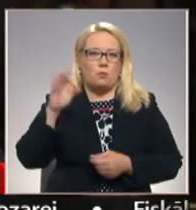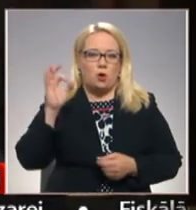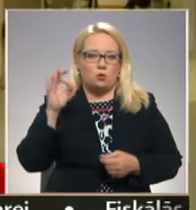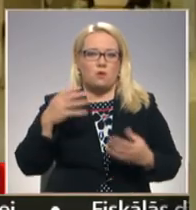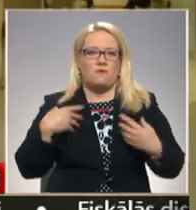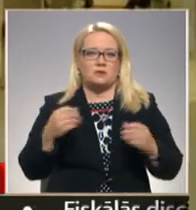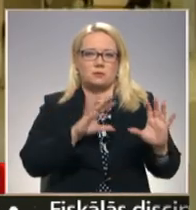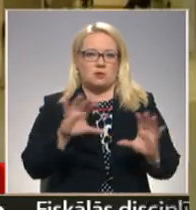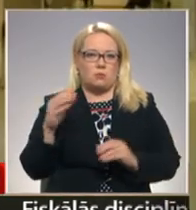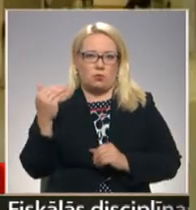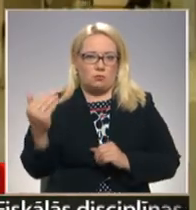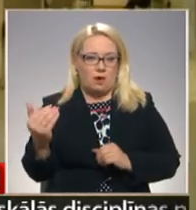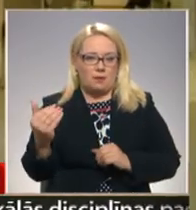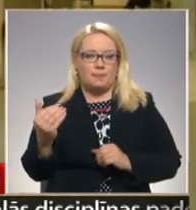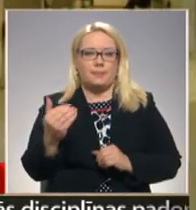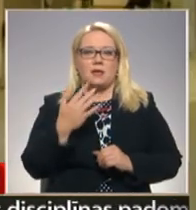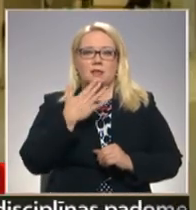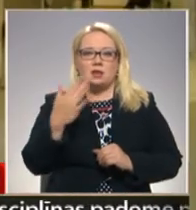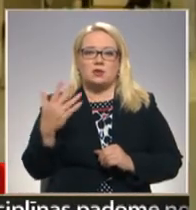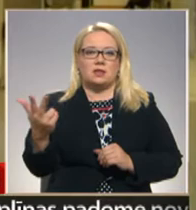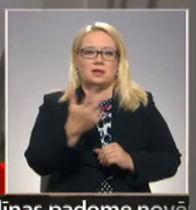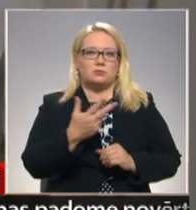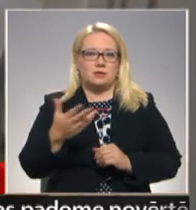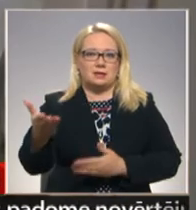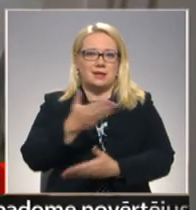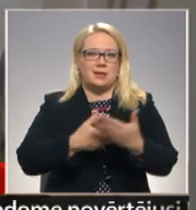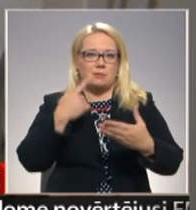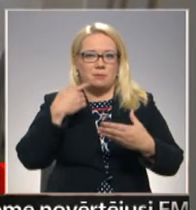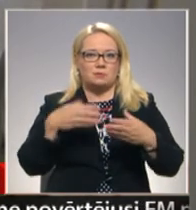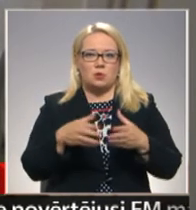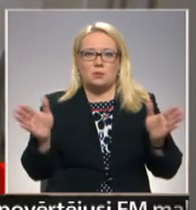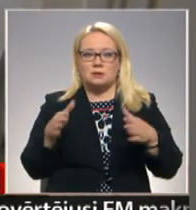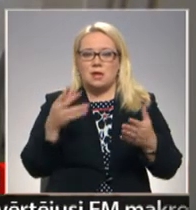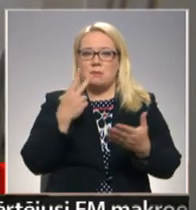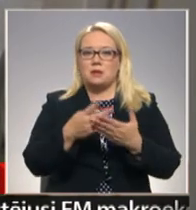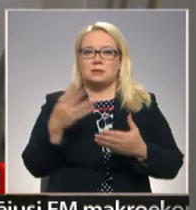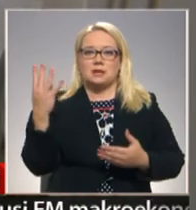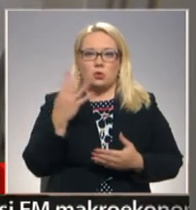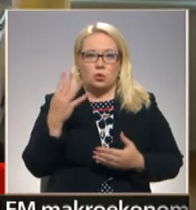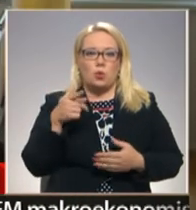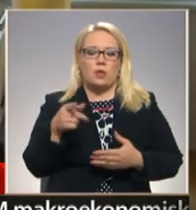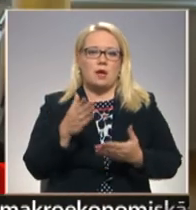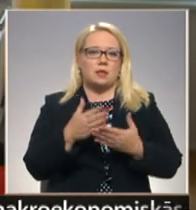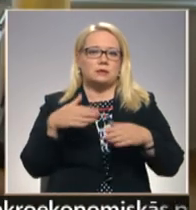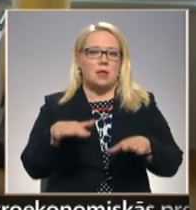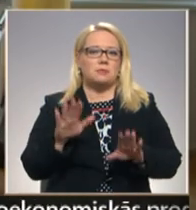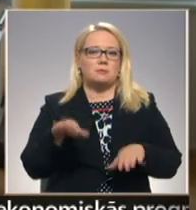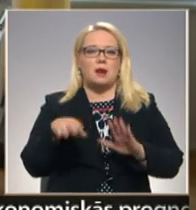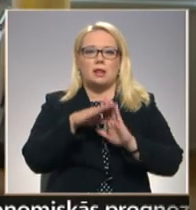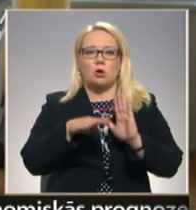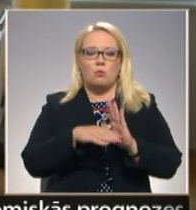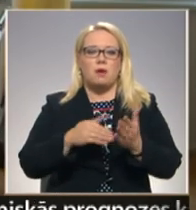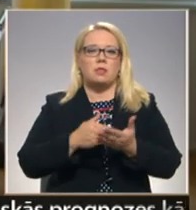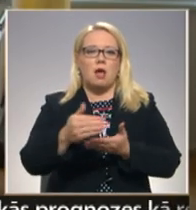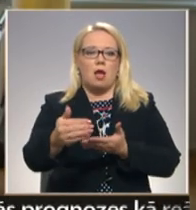aprūpē. Nacionālās trīspusējā sadarbības padomja sēda paredzēta ceturtdienu un tajā tiks lemts par likuma